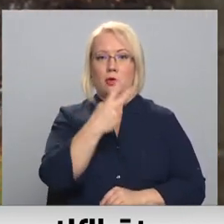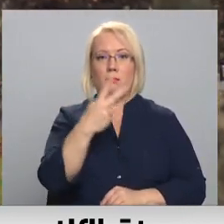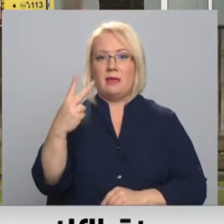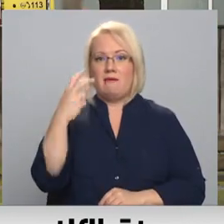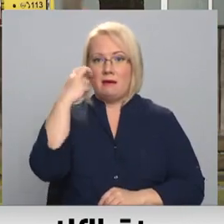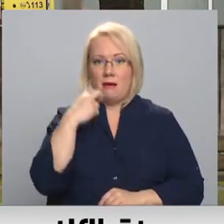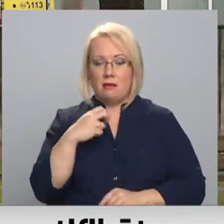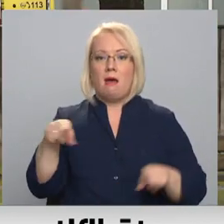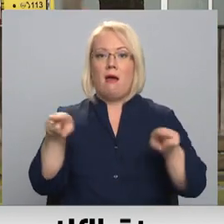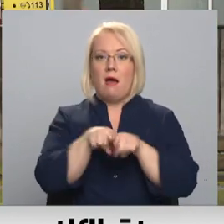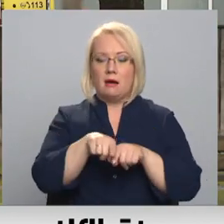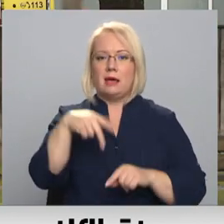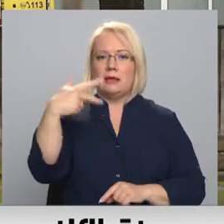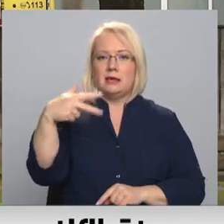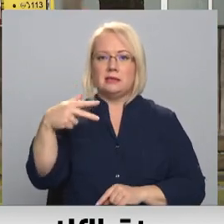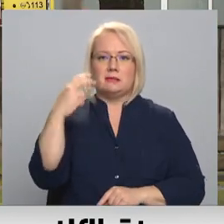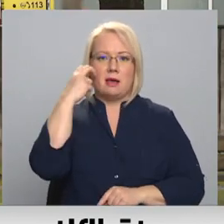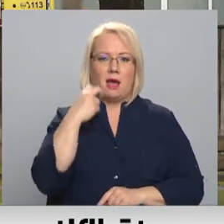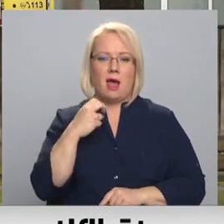iestājas arī 30 gadnieki.